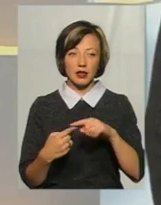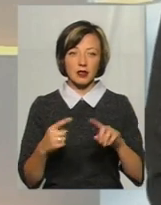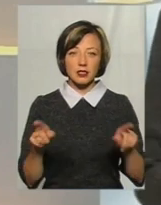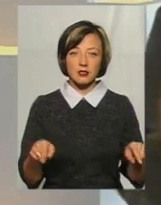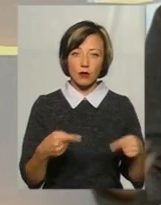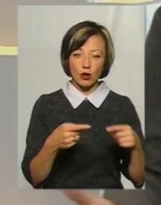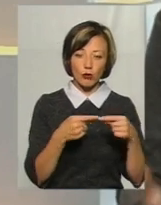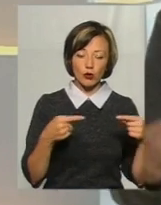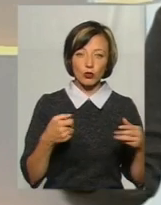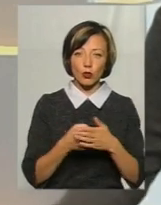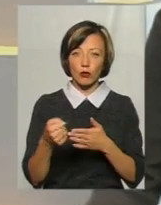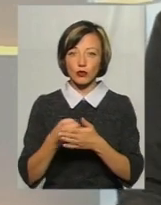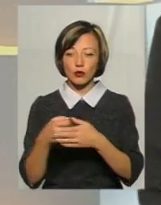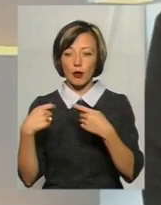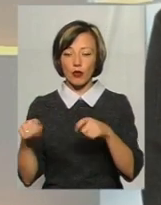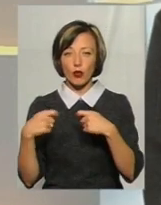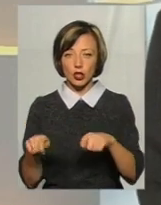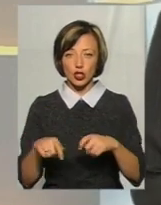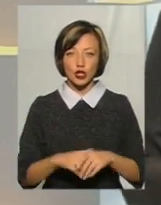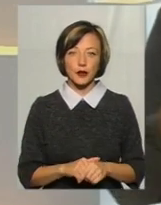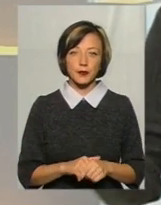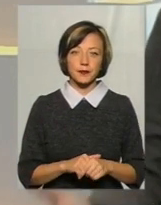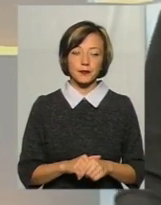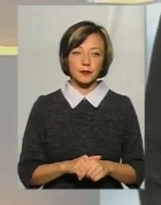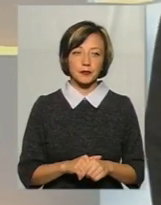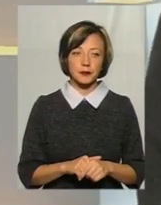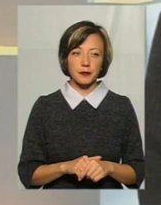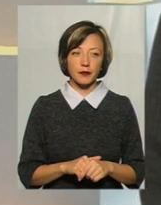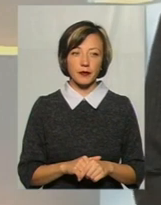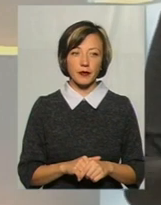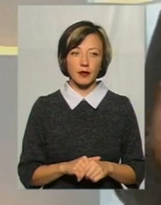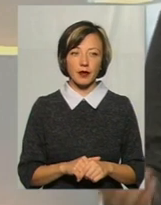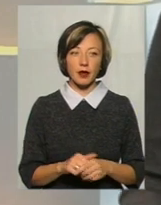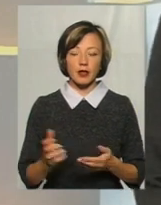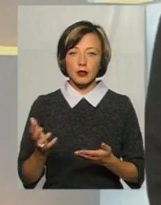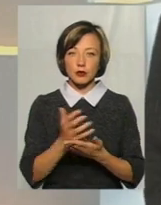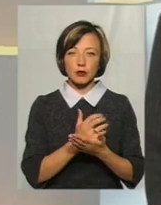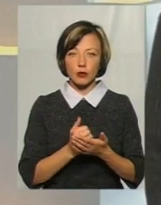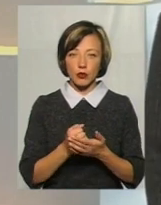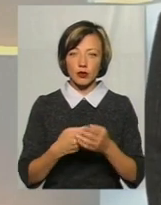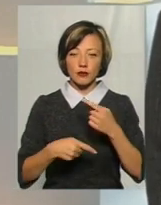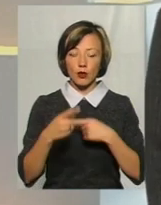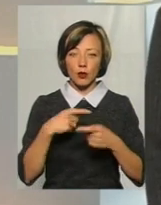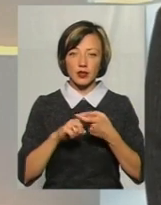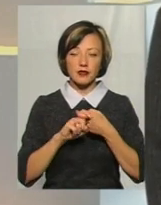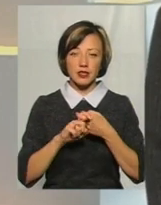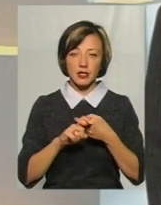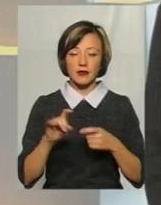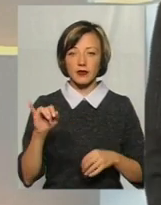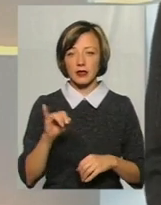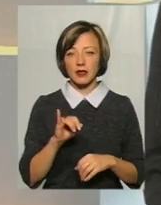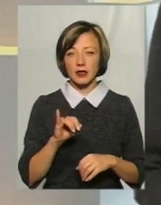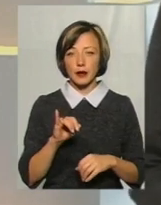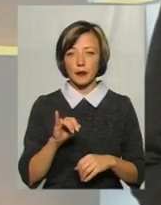створення продукту до просування, до продаж і до збору клієнтських зворотніх зв'язків. І